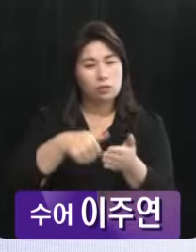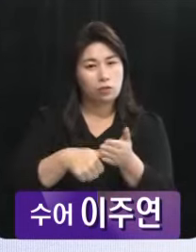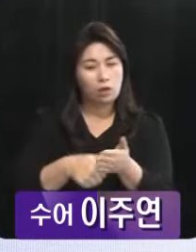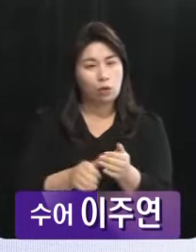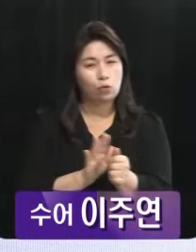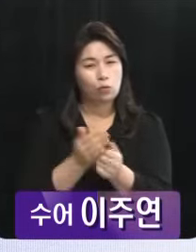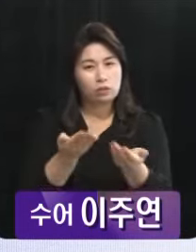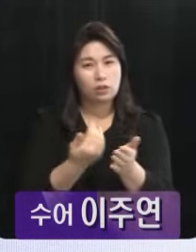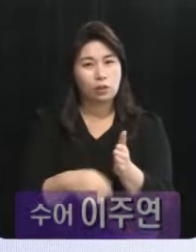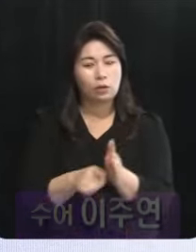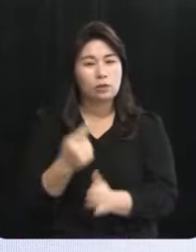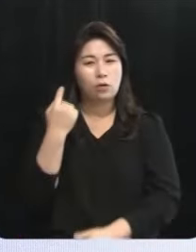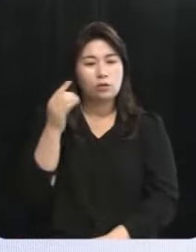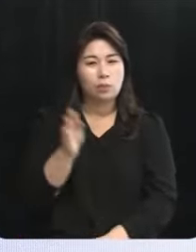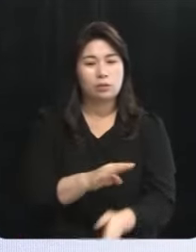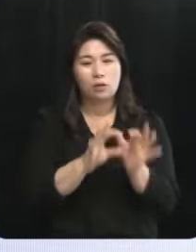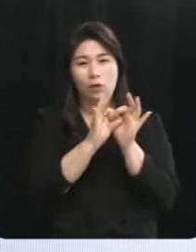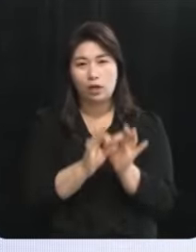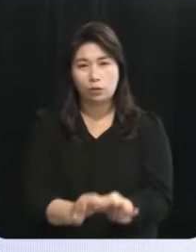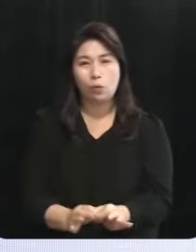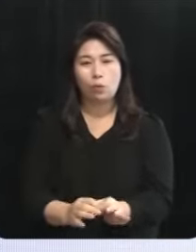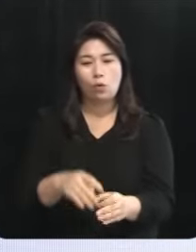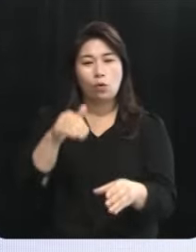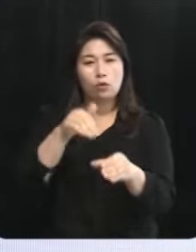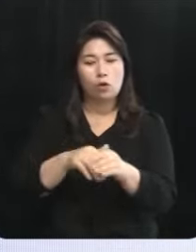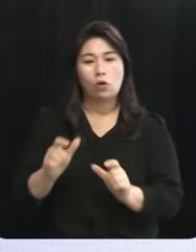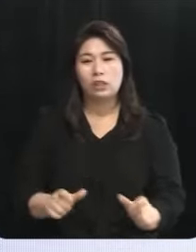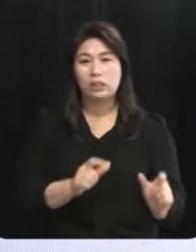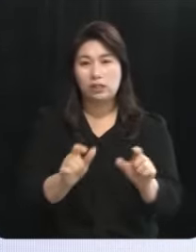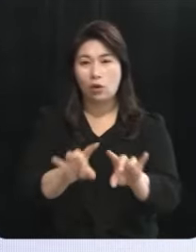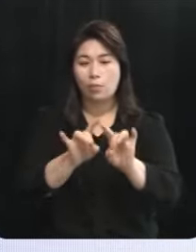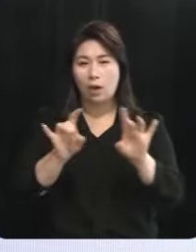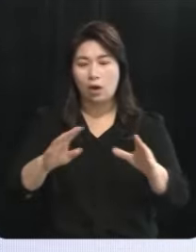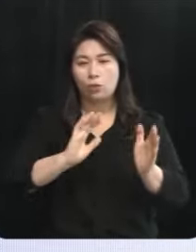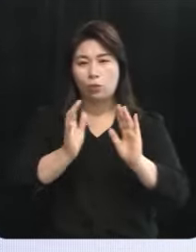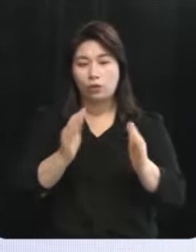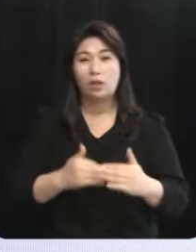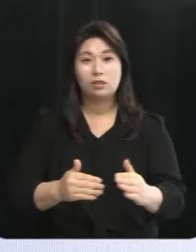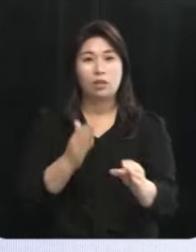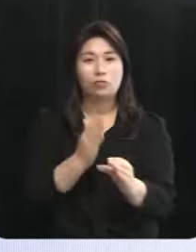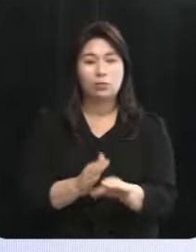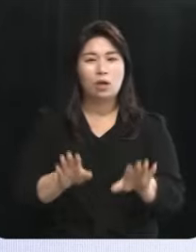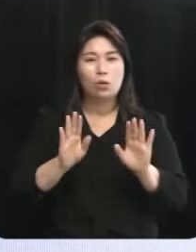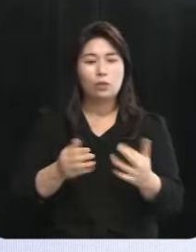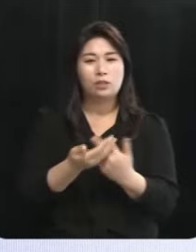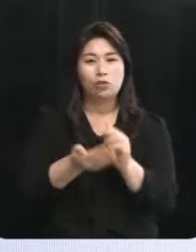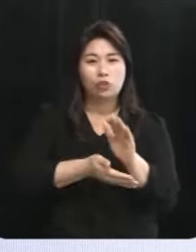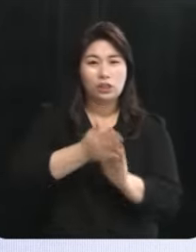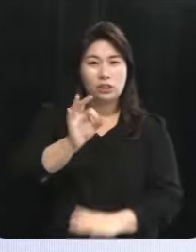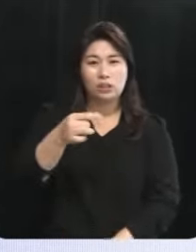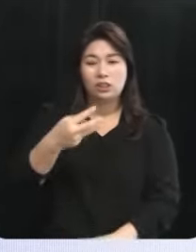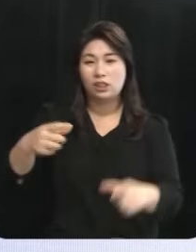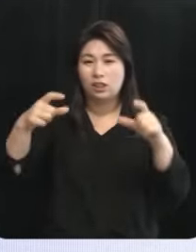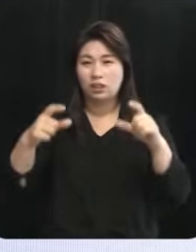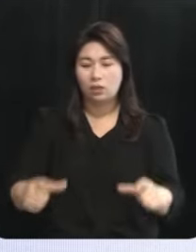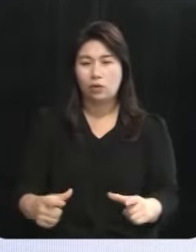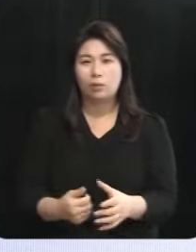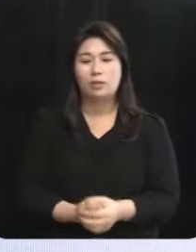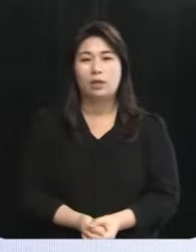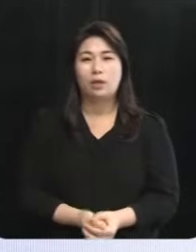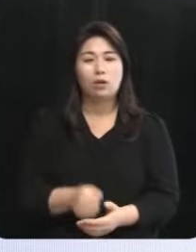어제부터 사흘 연속 선거구별로 토론회를 진행하고 있는데요 오늘은 제주시 을선거구입니다